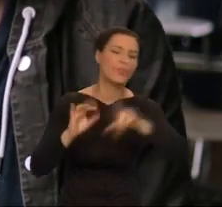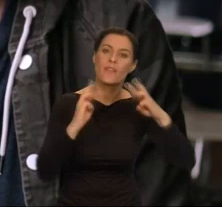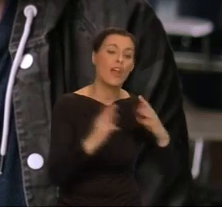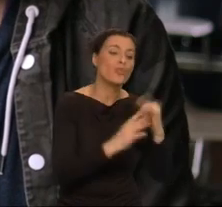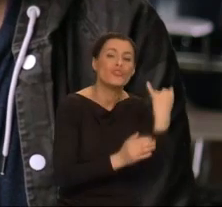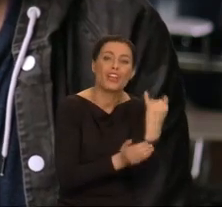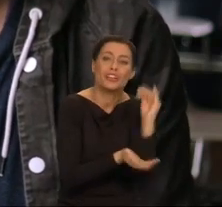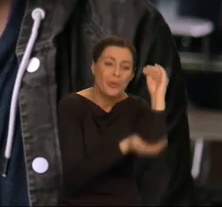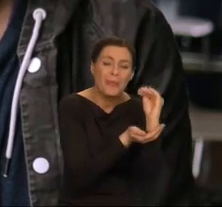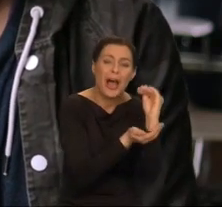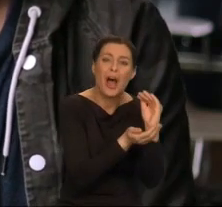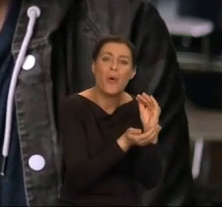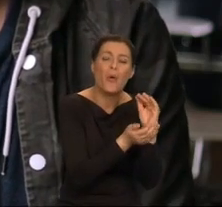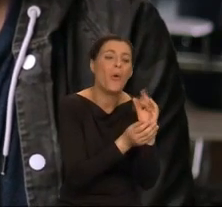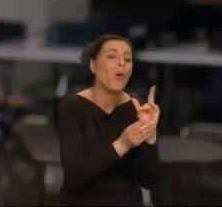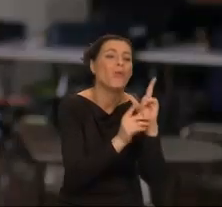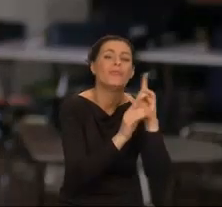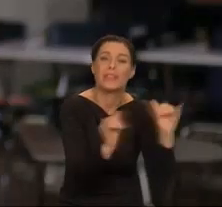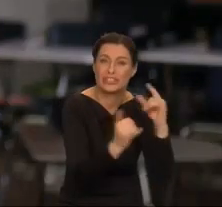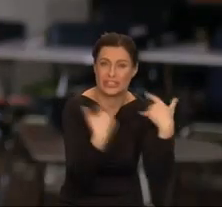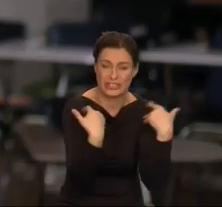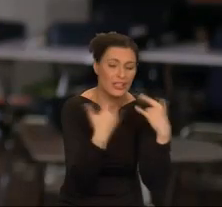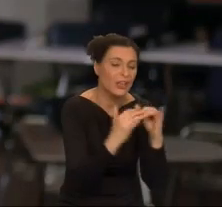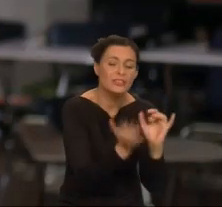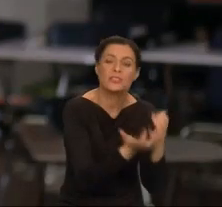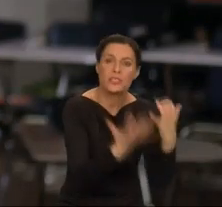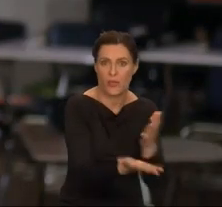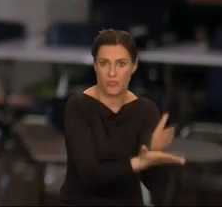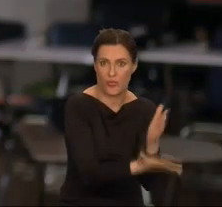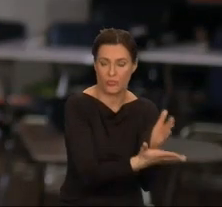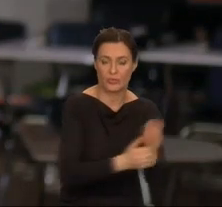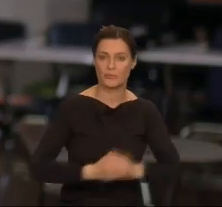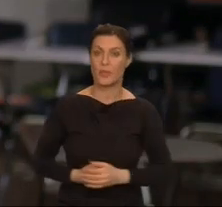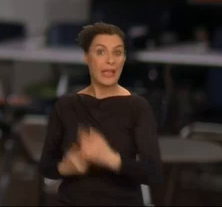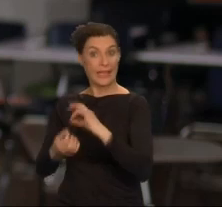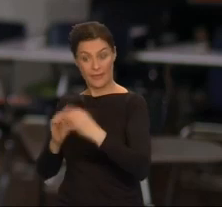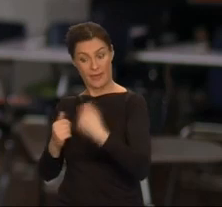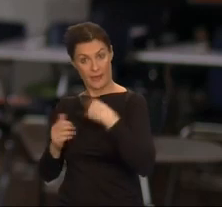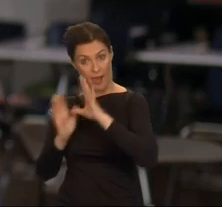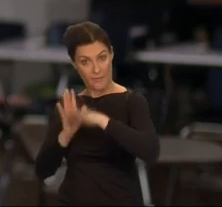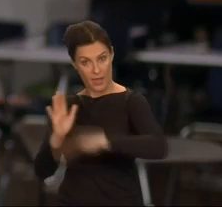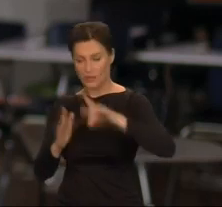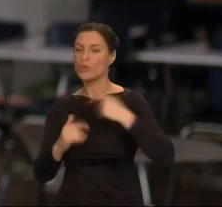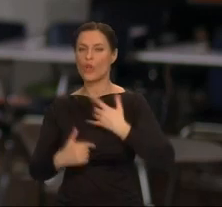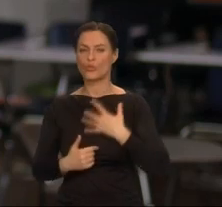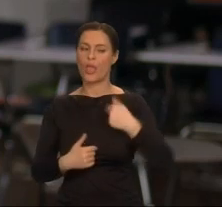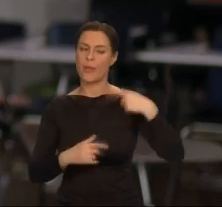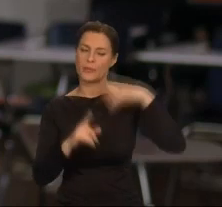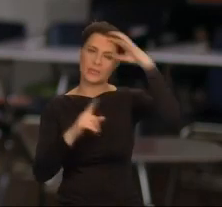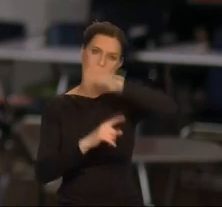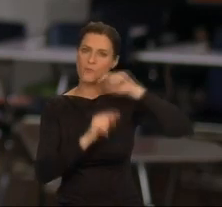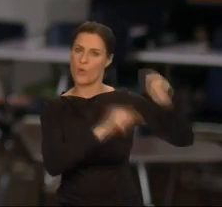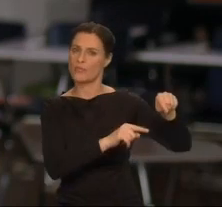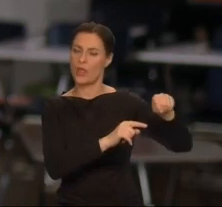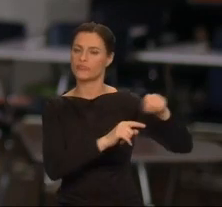ledwie żyje. Zrobiłbym wszystko, żeby mu pomóc. Sądzę, że zapomniałbym o dziecku. Byłbym